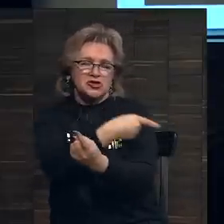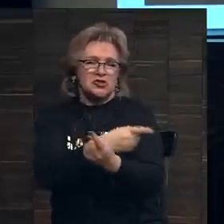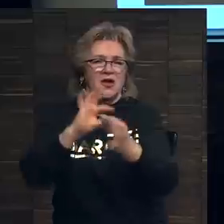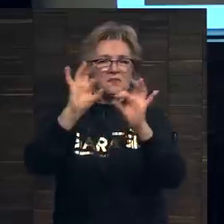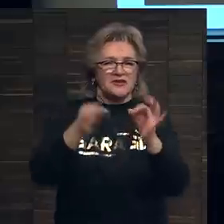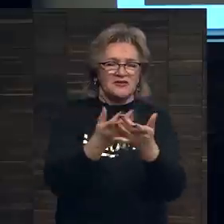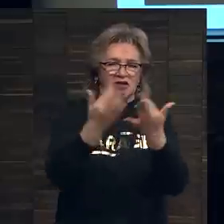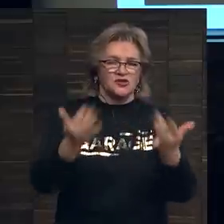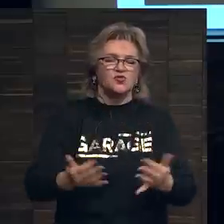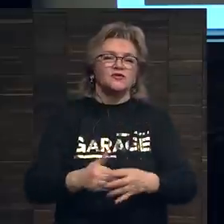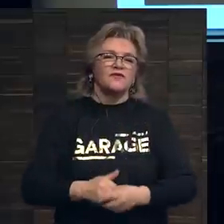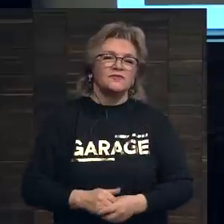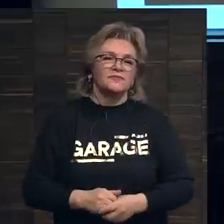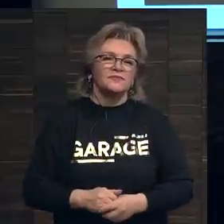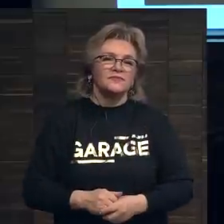искусства.